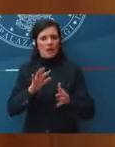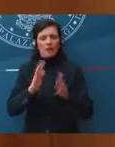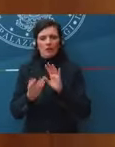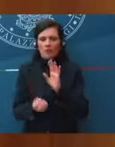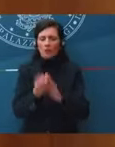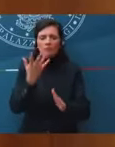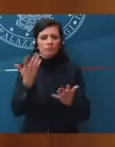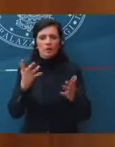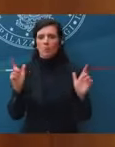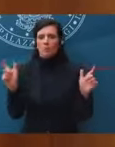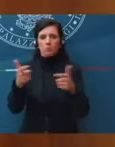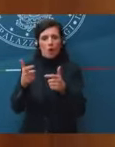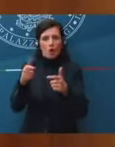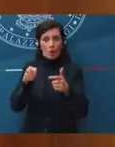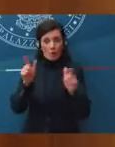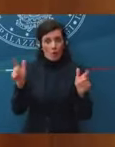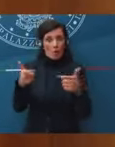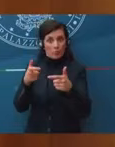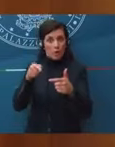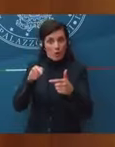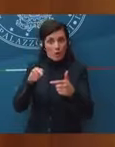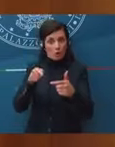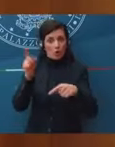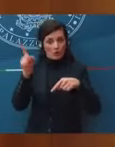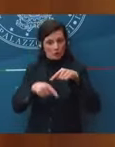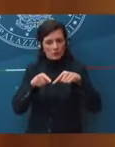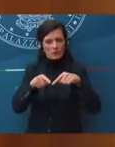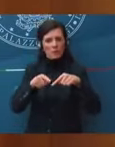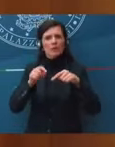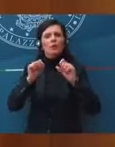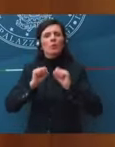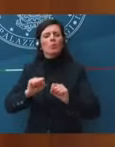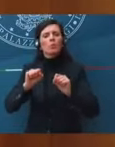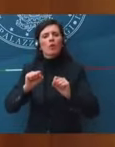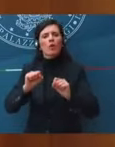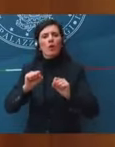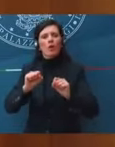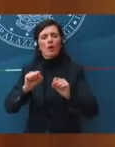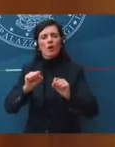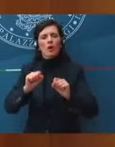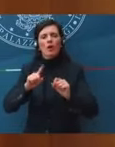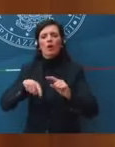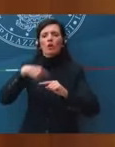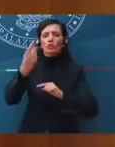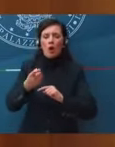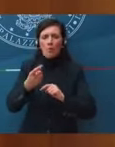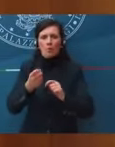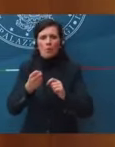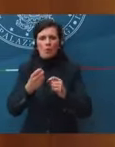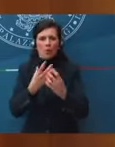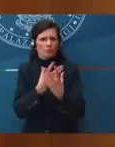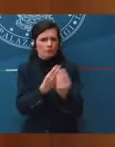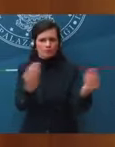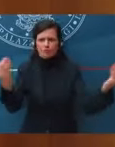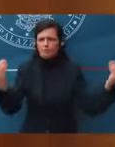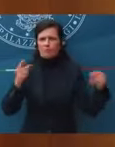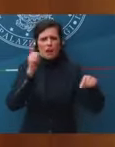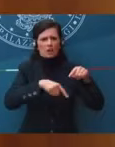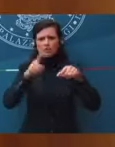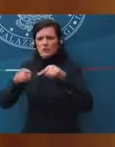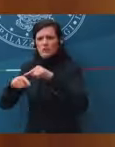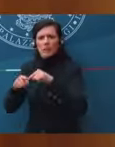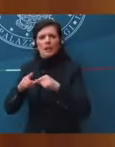volta poi che termina potrebbe creare una massa di licenziamenti corposa, difficili e complicata da